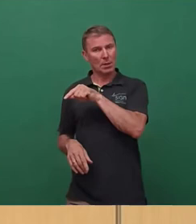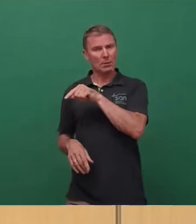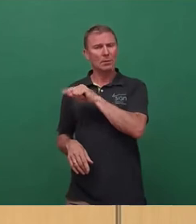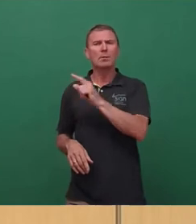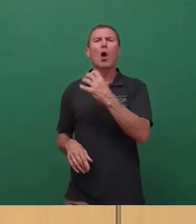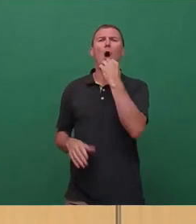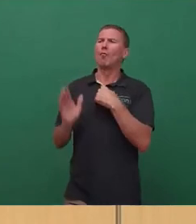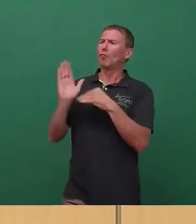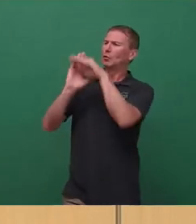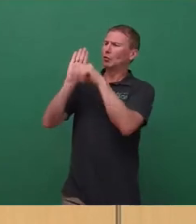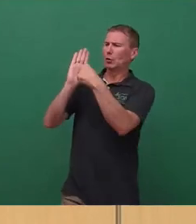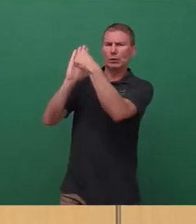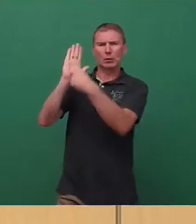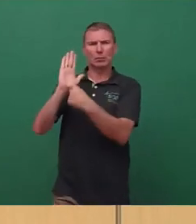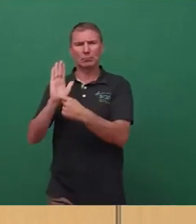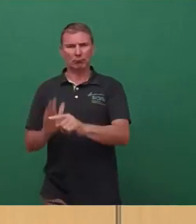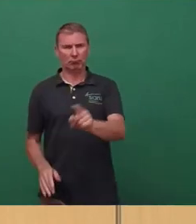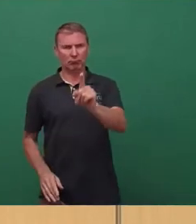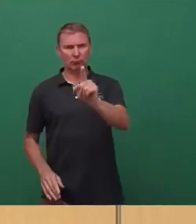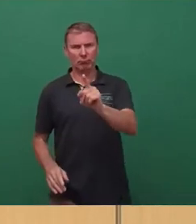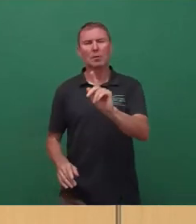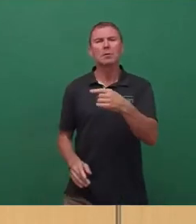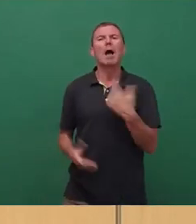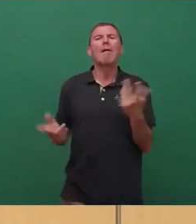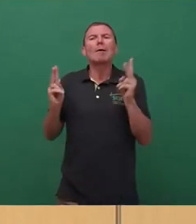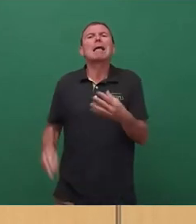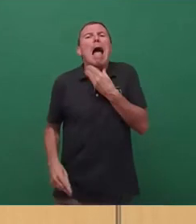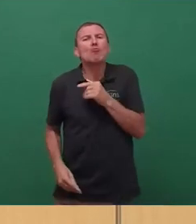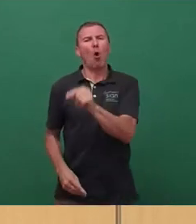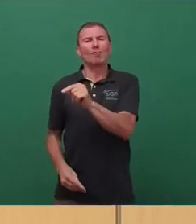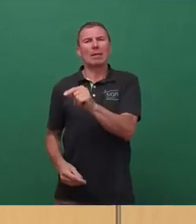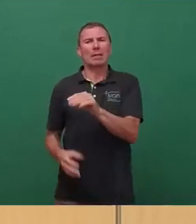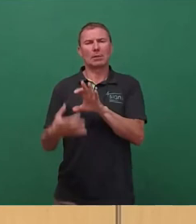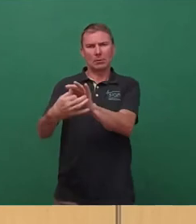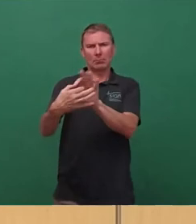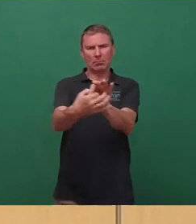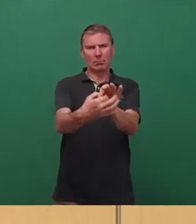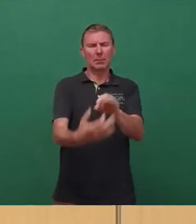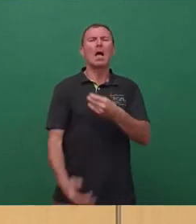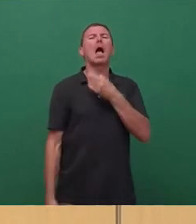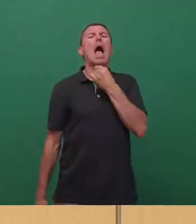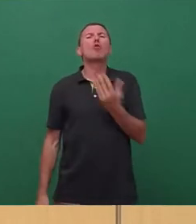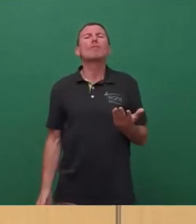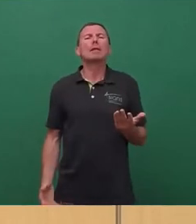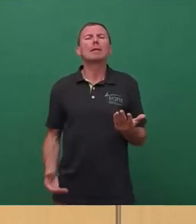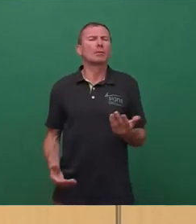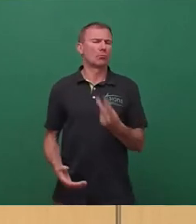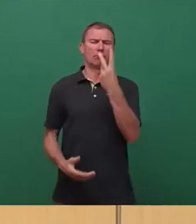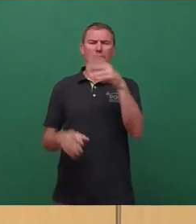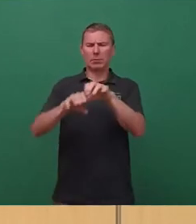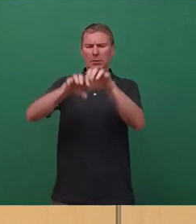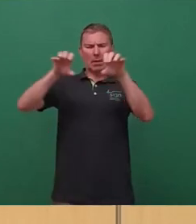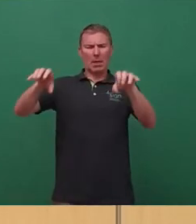gearbeitet, sondern sich Notwendigkeiten gestellt. Die Notwendigkeiten lassen sich in zwei Fragen zusammenfassen.